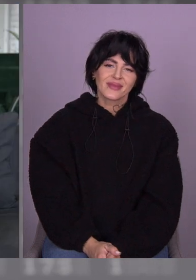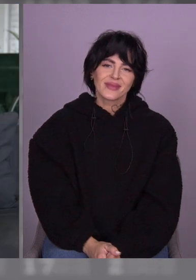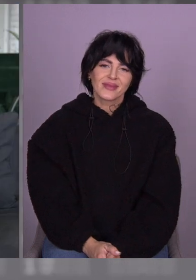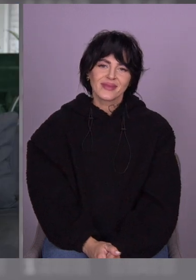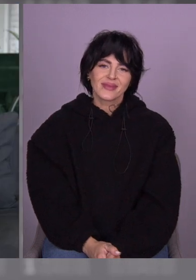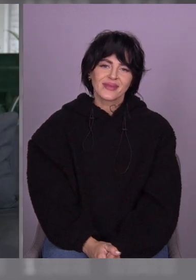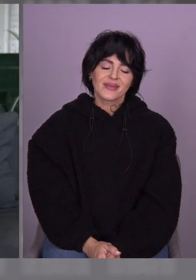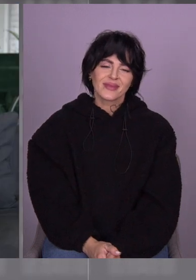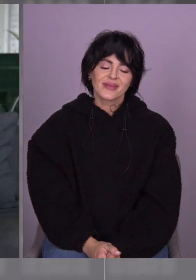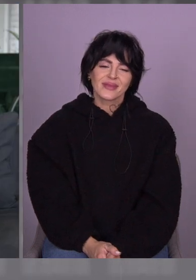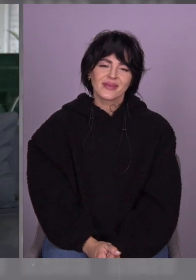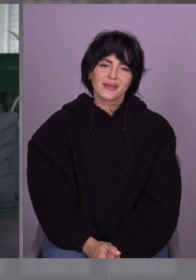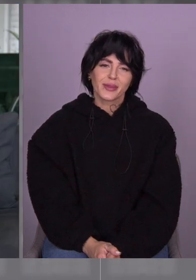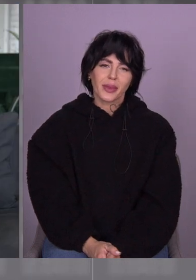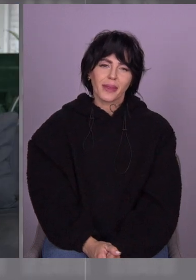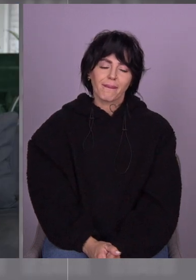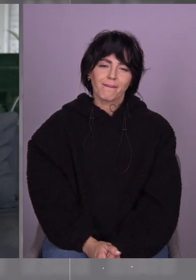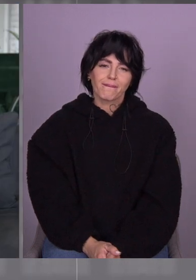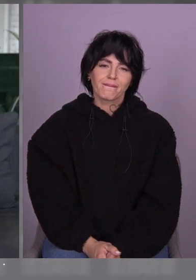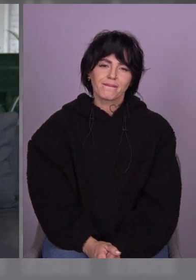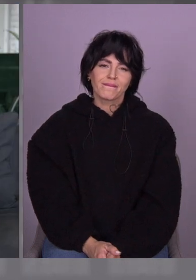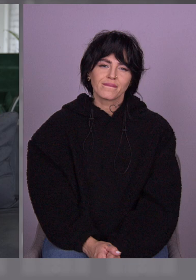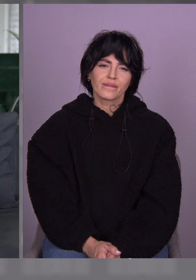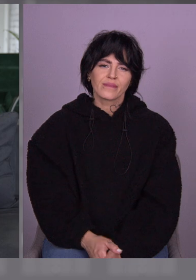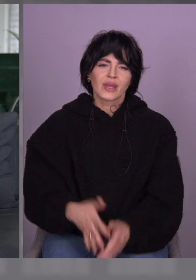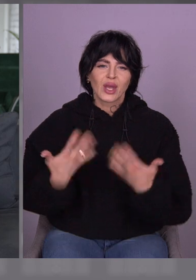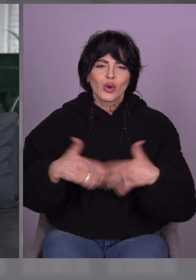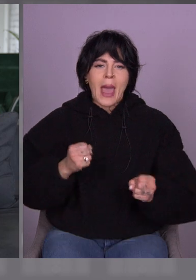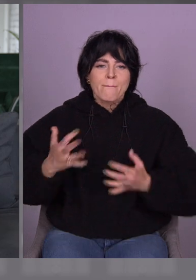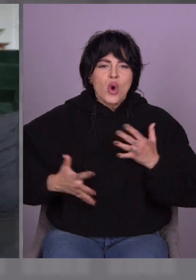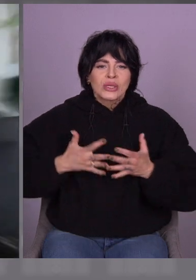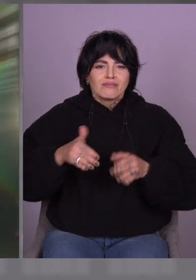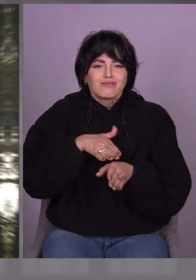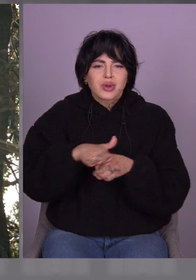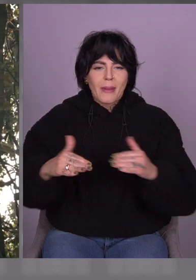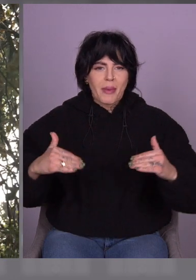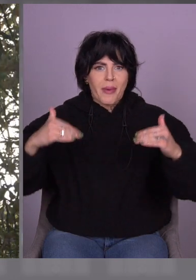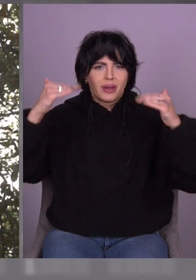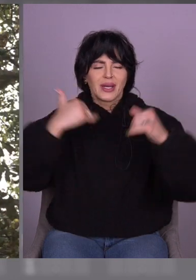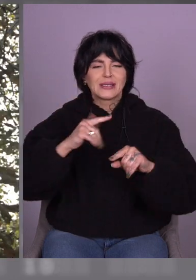Треба їхати, ми вже перевислить жіння, емоційне, і я вже просто.